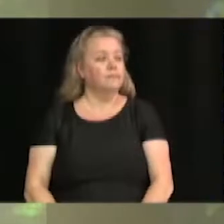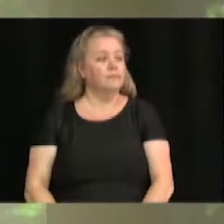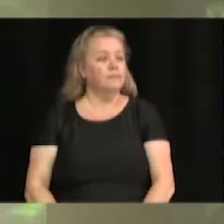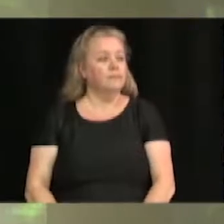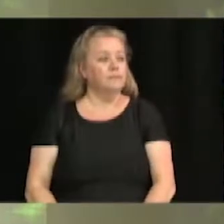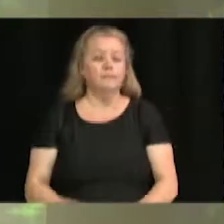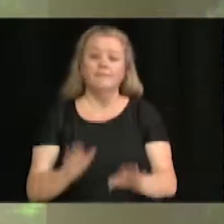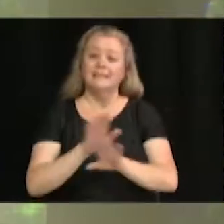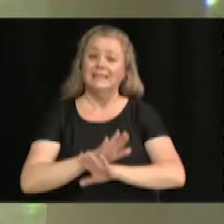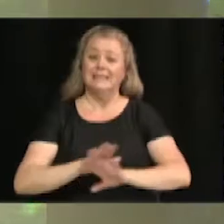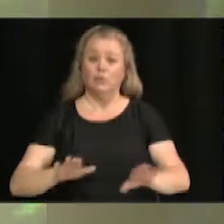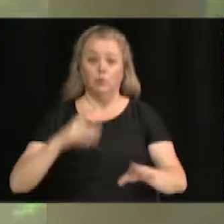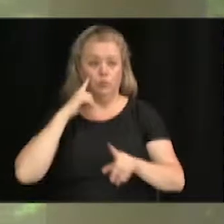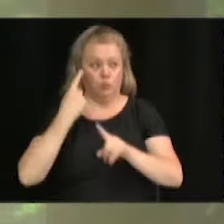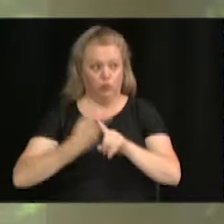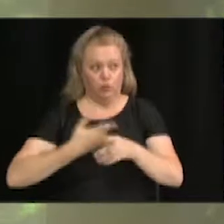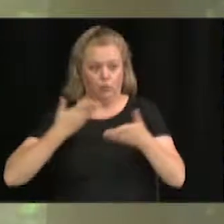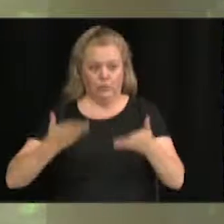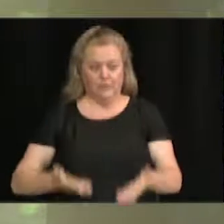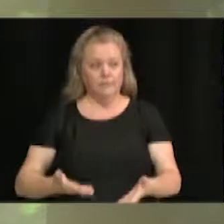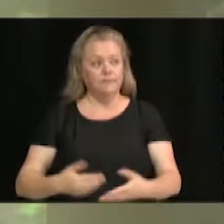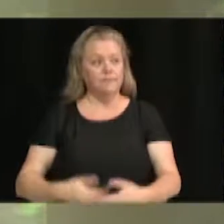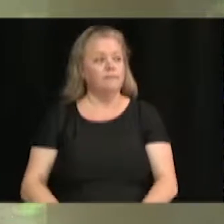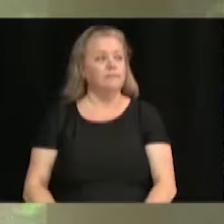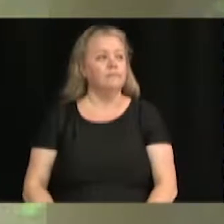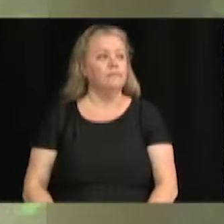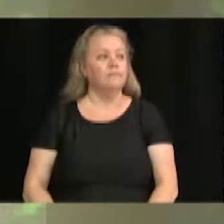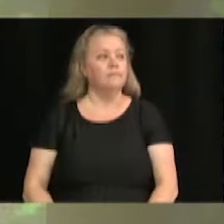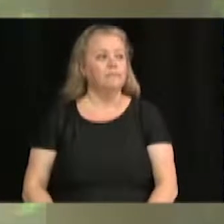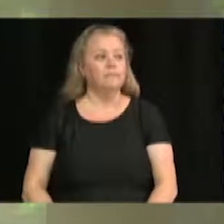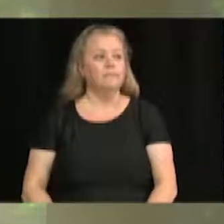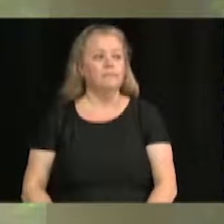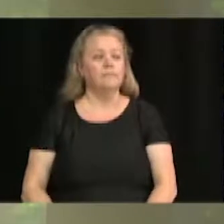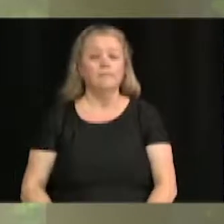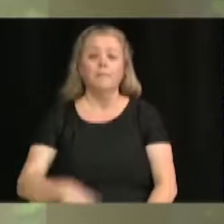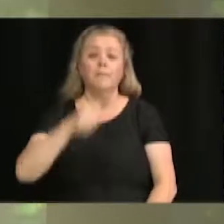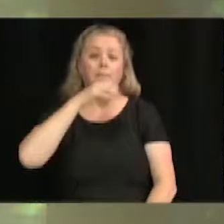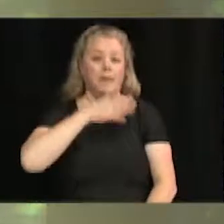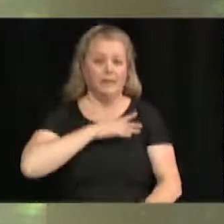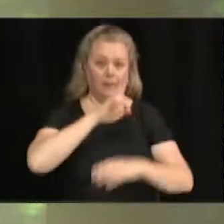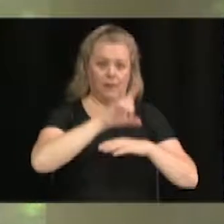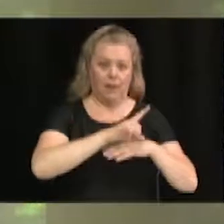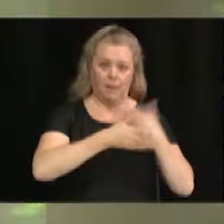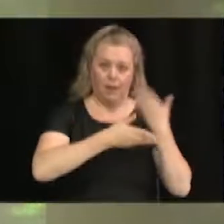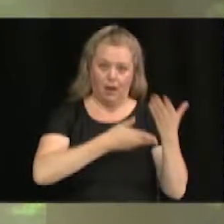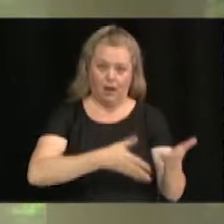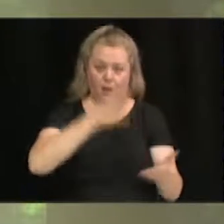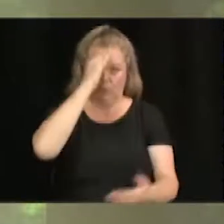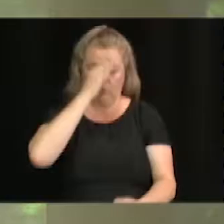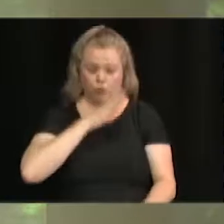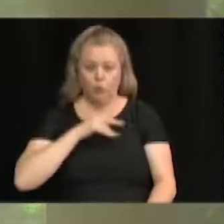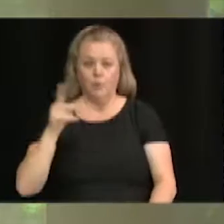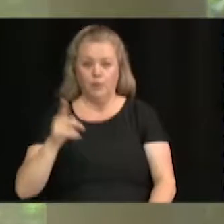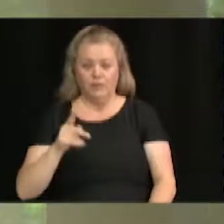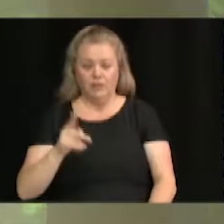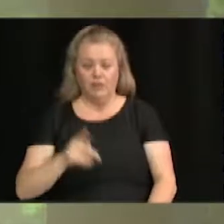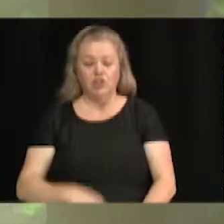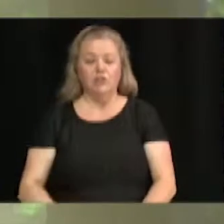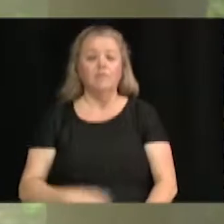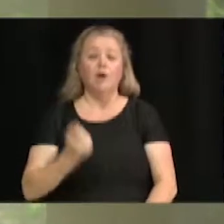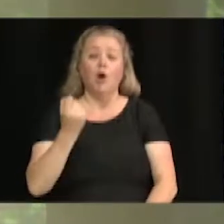Alors, c'est tout pour ce mois-ci. Mme Lambert, M. Provencher, 11.2.1,